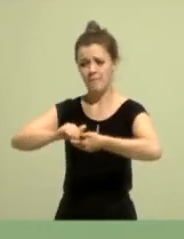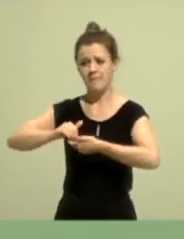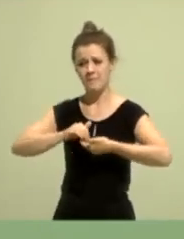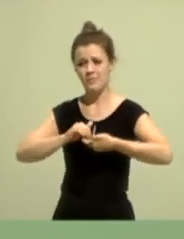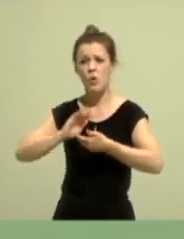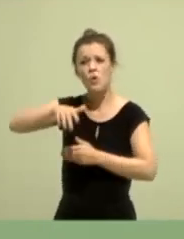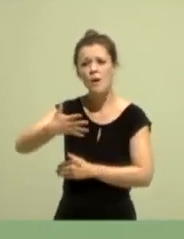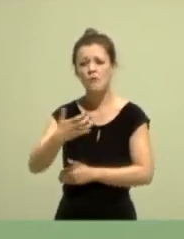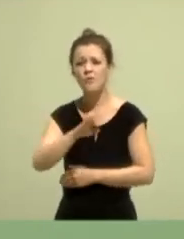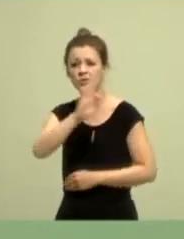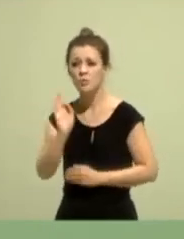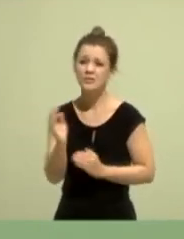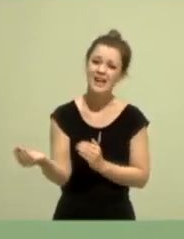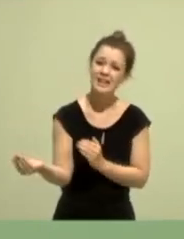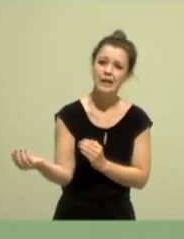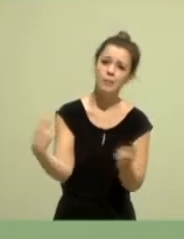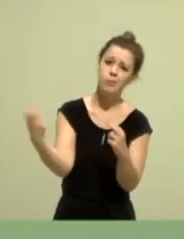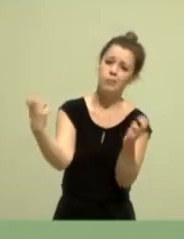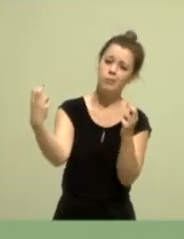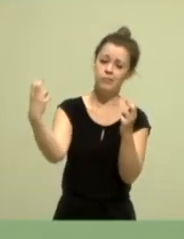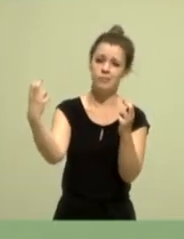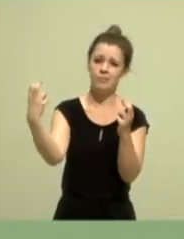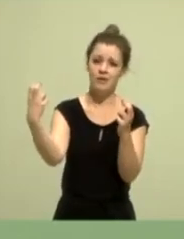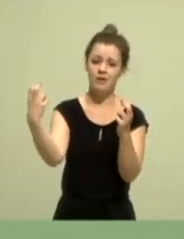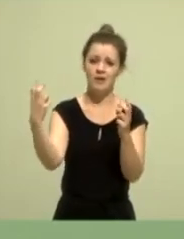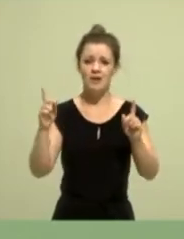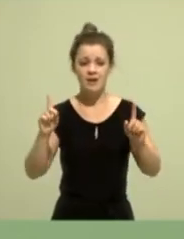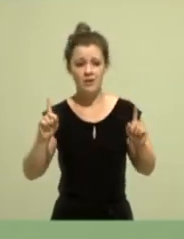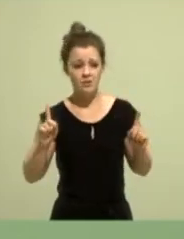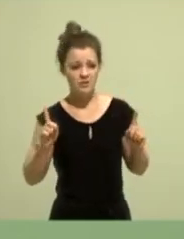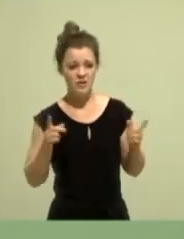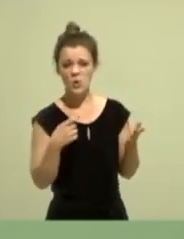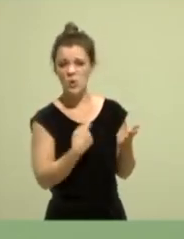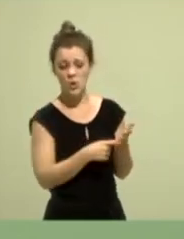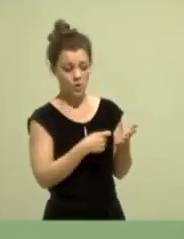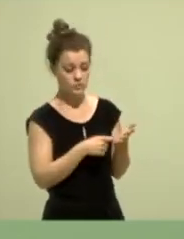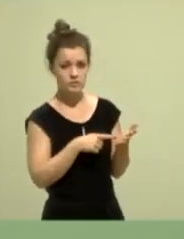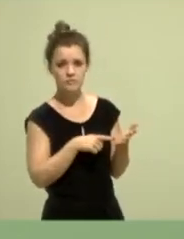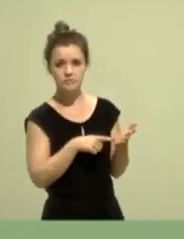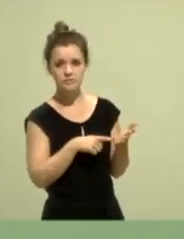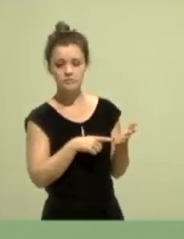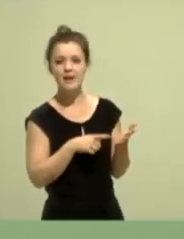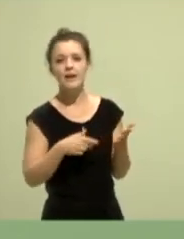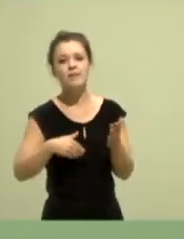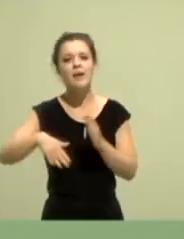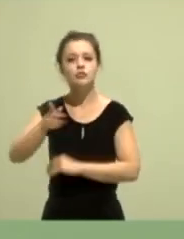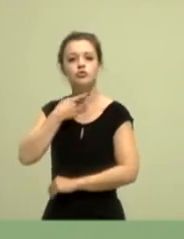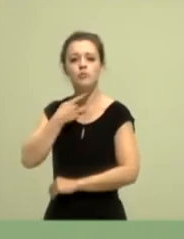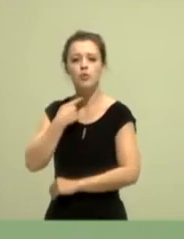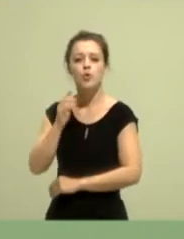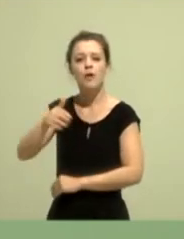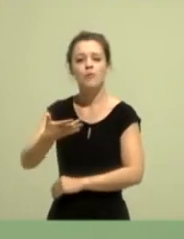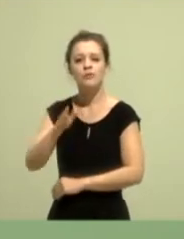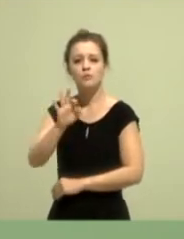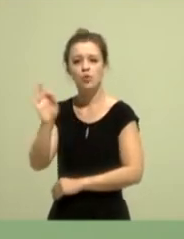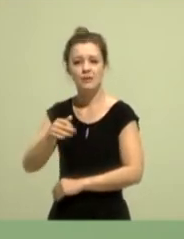Wahlkampfkosten, und das hört sich so verschwenderisch an, aber ich glaube, wir haben das Geld klug eingesetzt, heute aufwarten